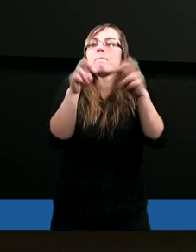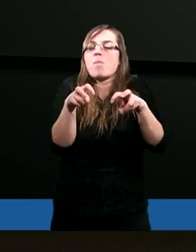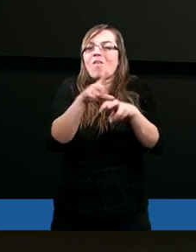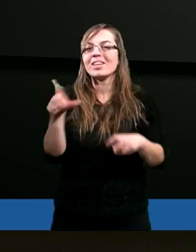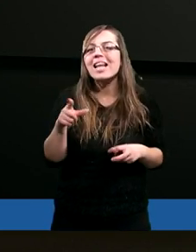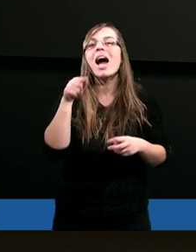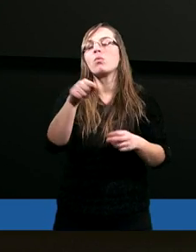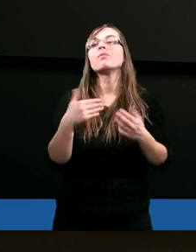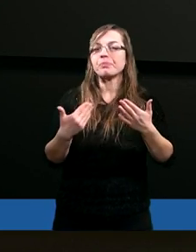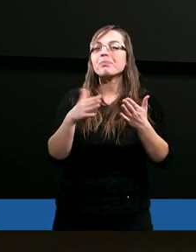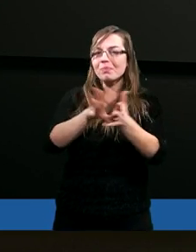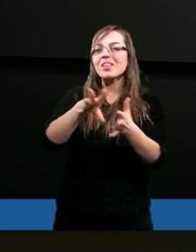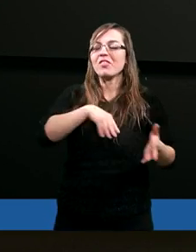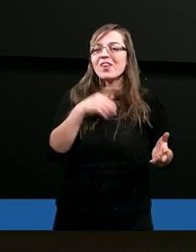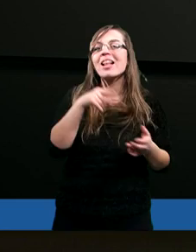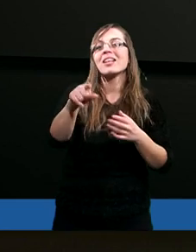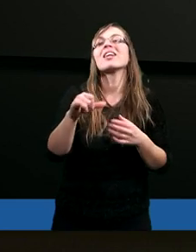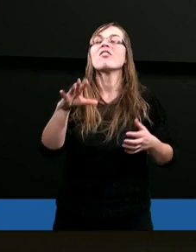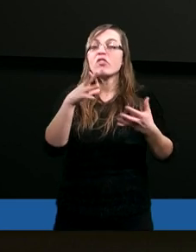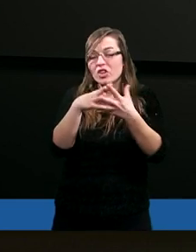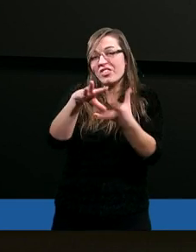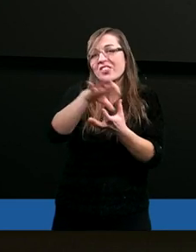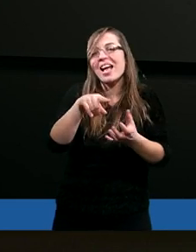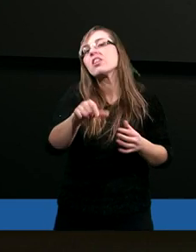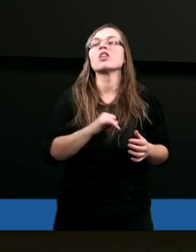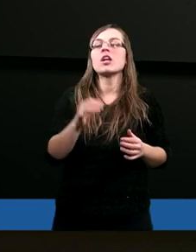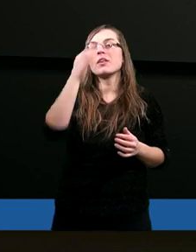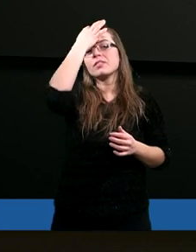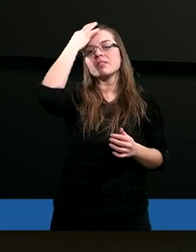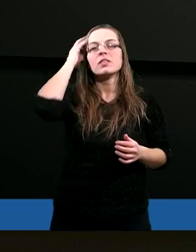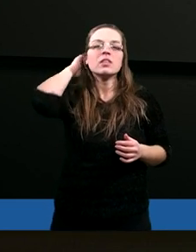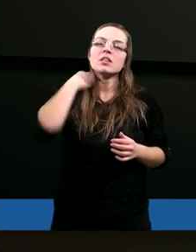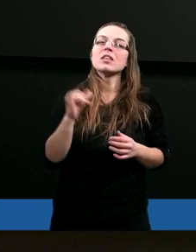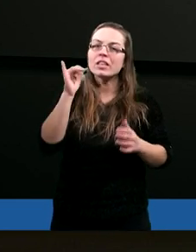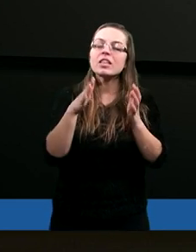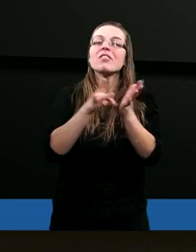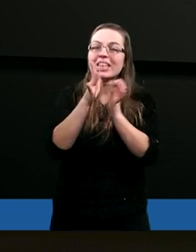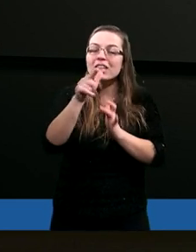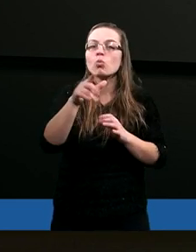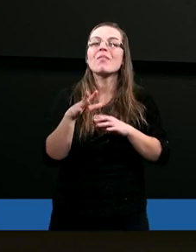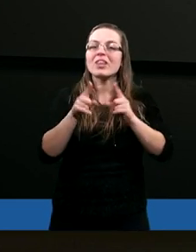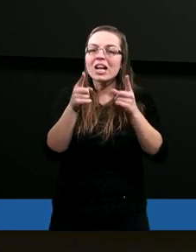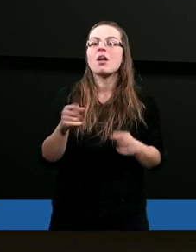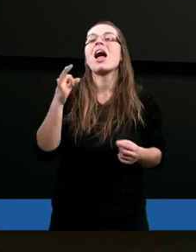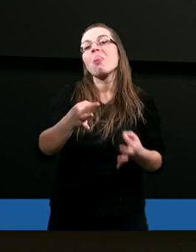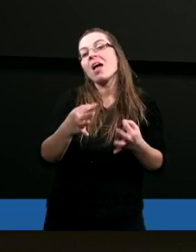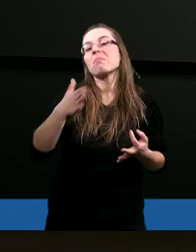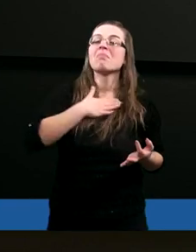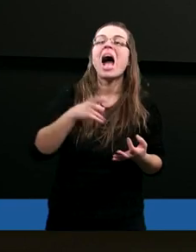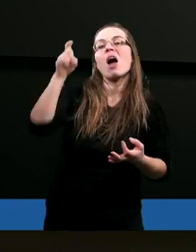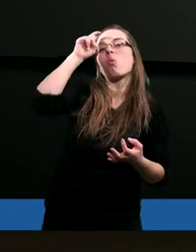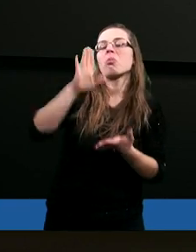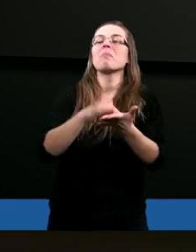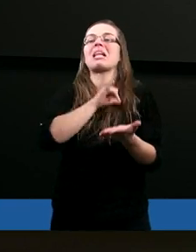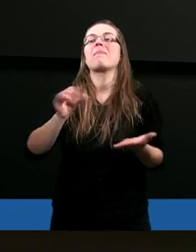w miejsce tego grzesznego, który gardził Chrystusem, a teraz ma kłopoty sam